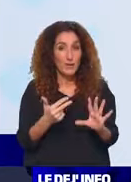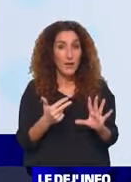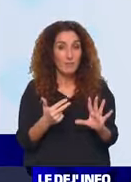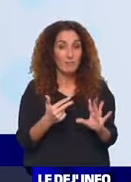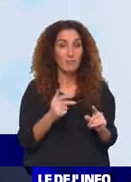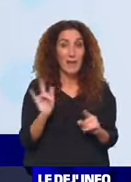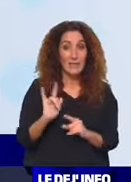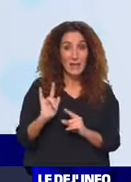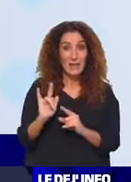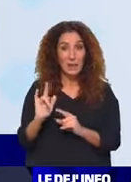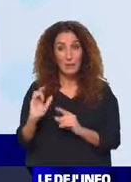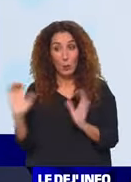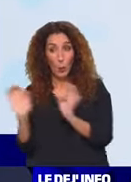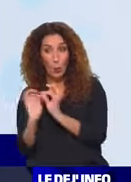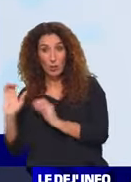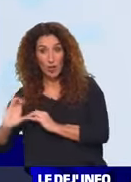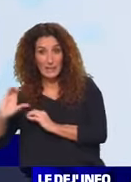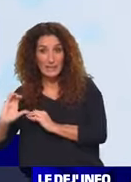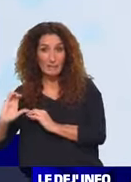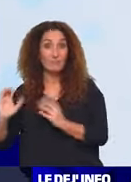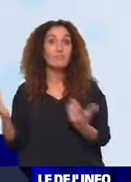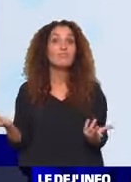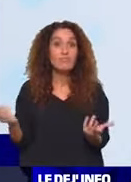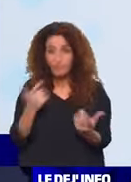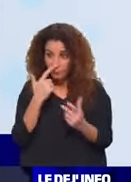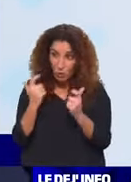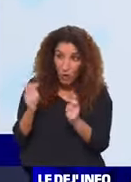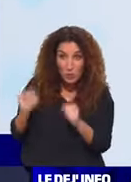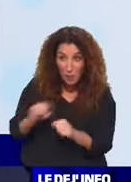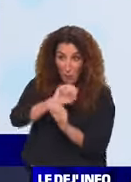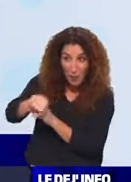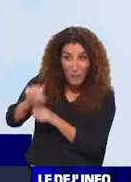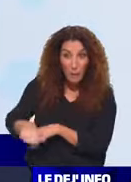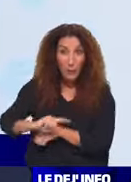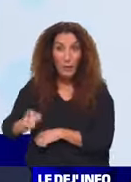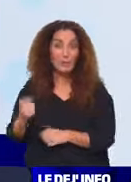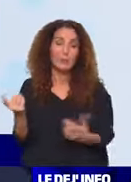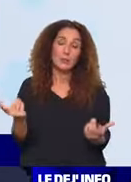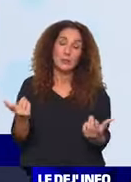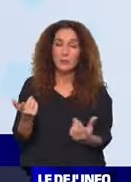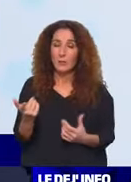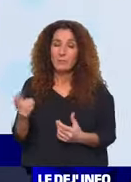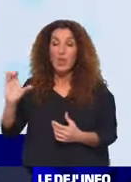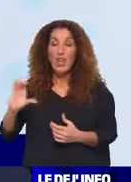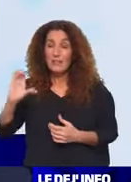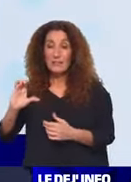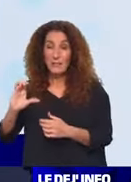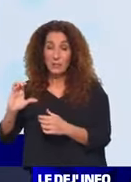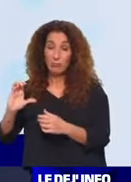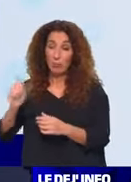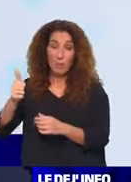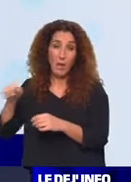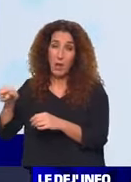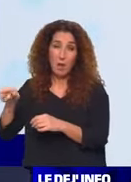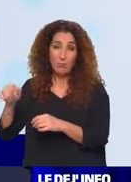de Lille de pouvoir s'imposer face à Chelsea ? Ils sont relativement limités, quand même, parce que Chelsea, c'est le tenant du titre. C'est l'une des grosses